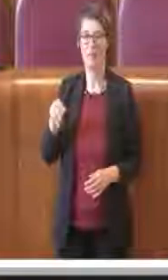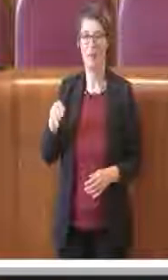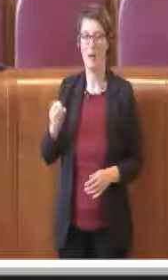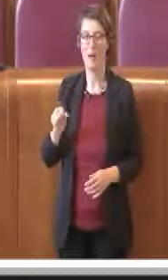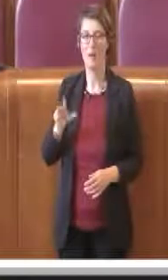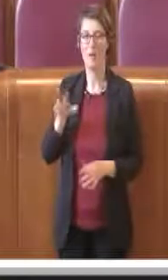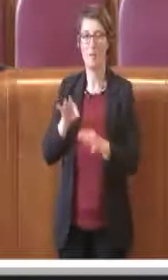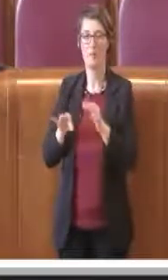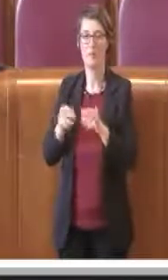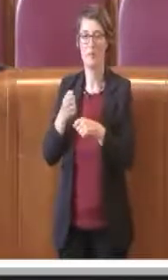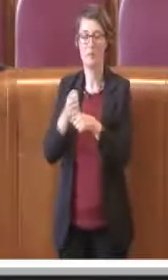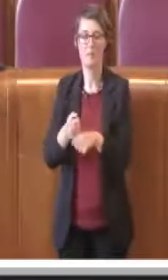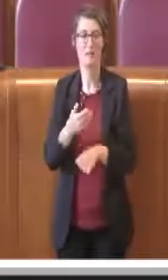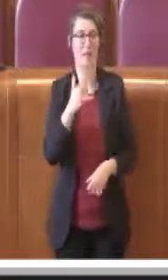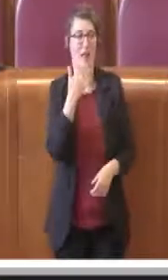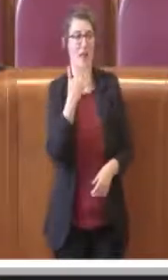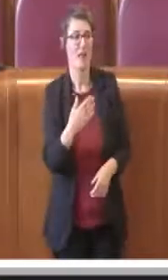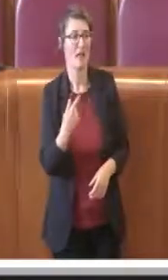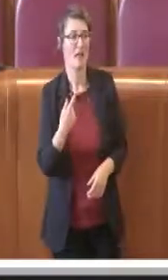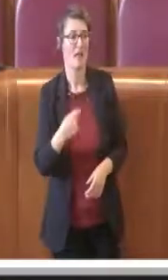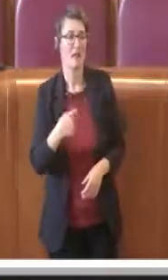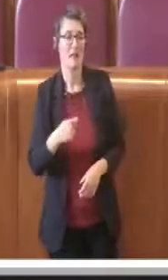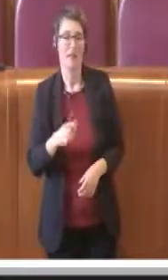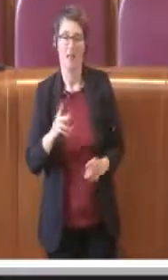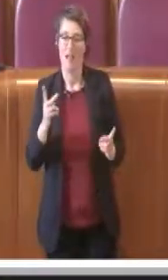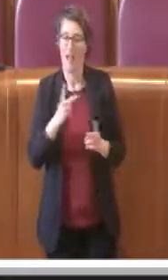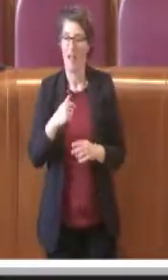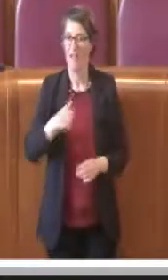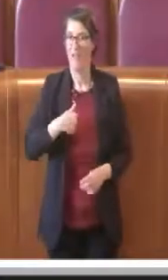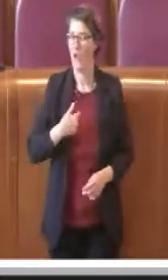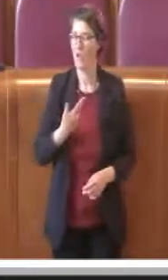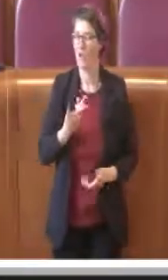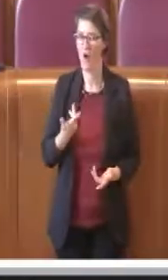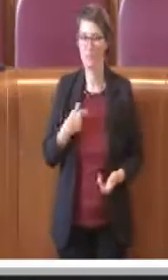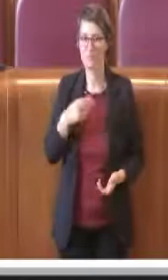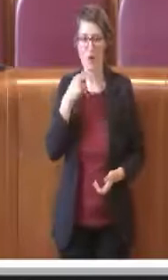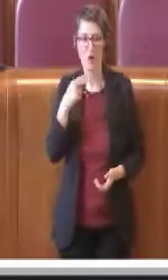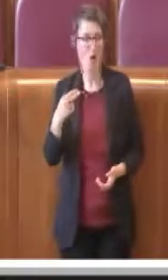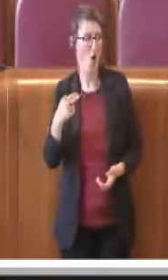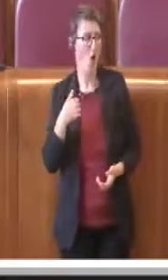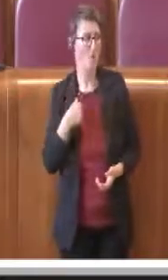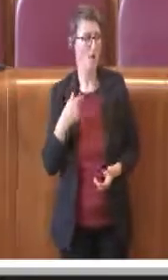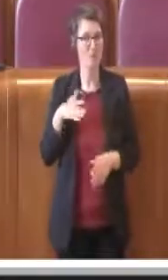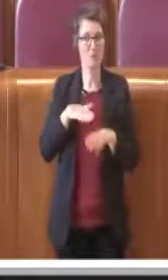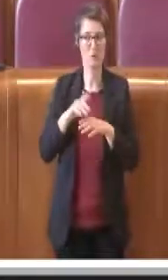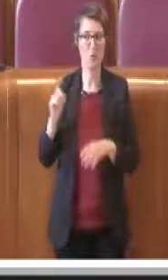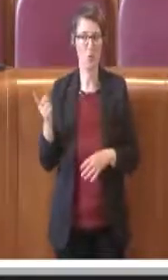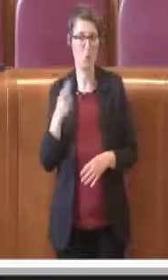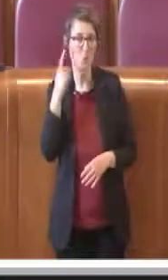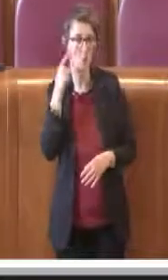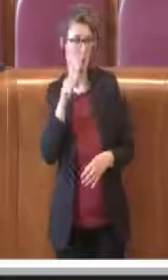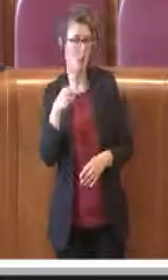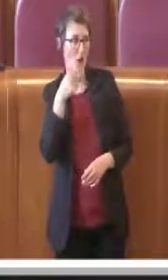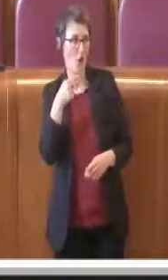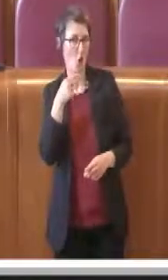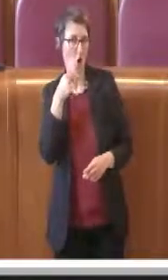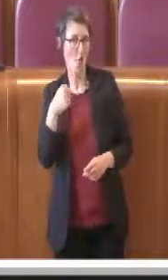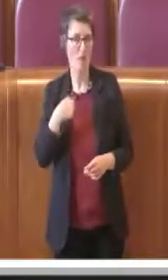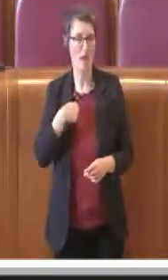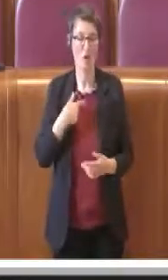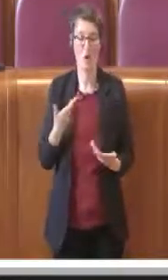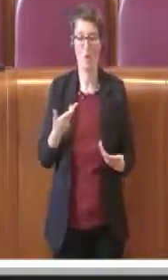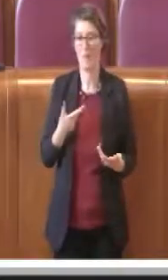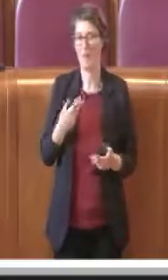Sì, grazie Presidente. Sono stato il consigliere più citato, per cui non potevo non reintervenire di nuovo in questa dichiarazione